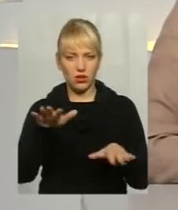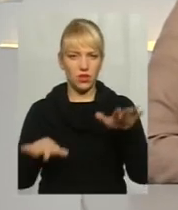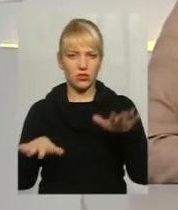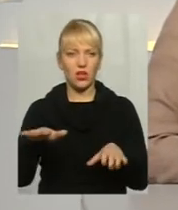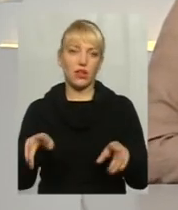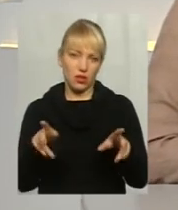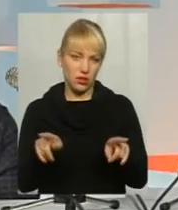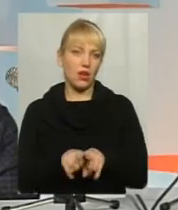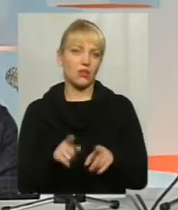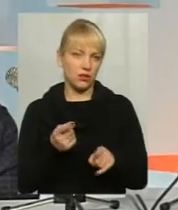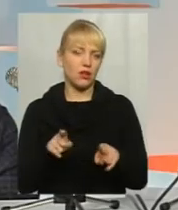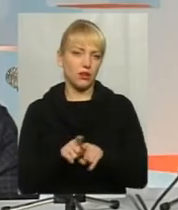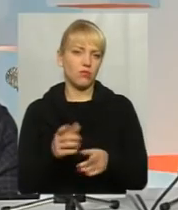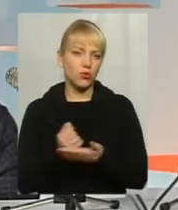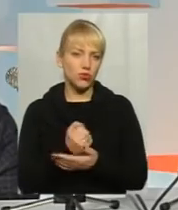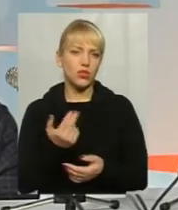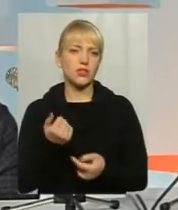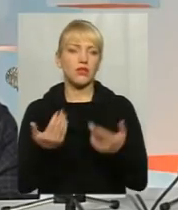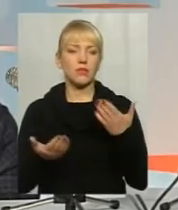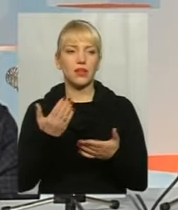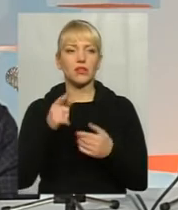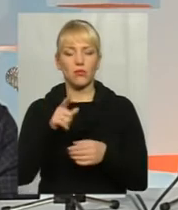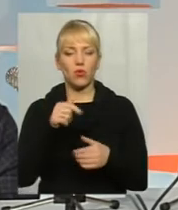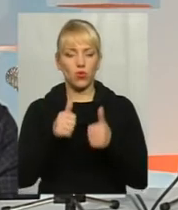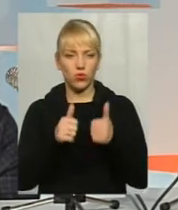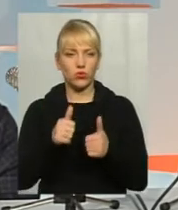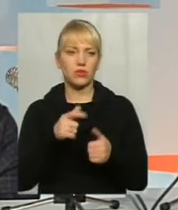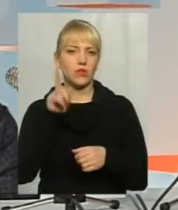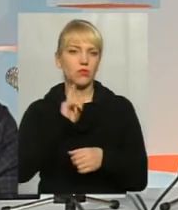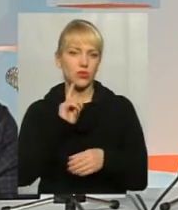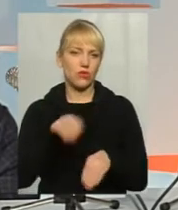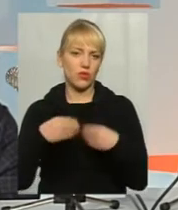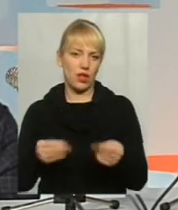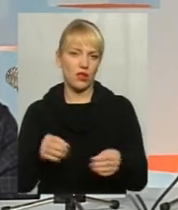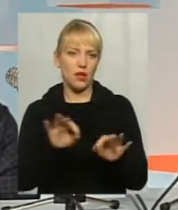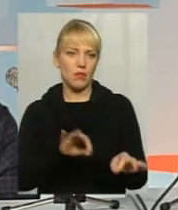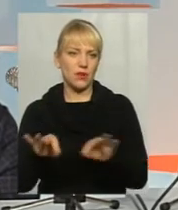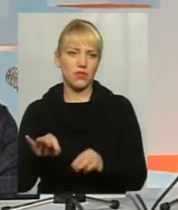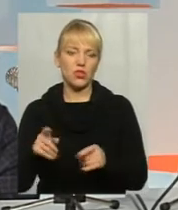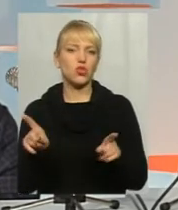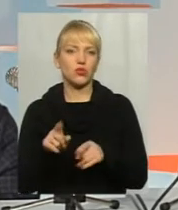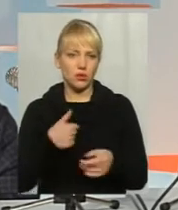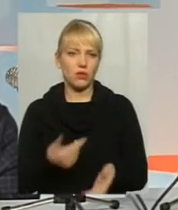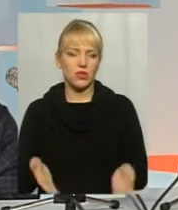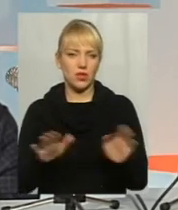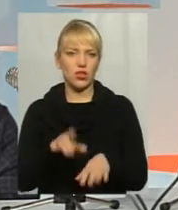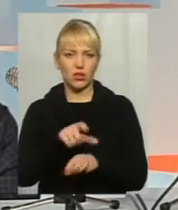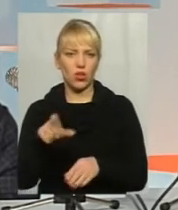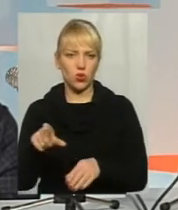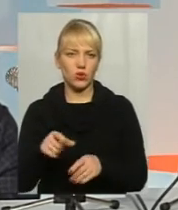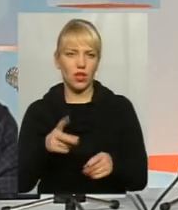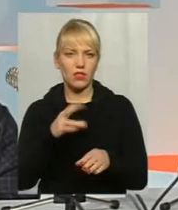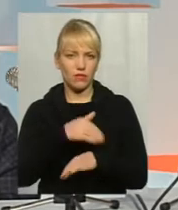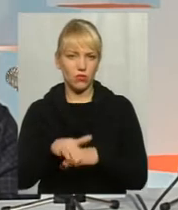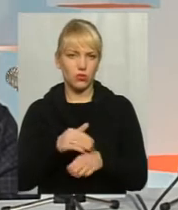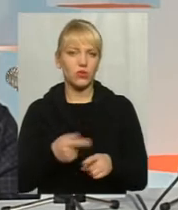тариф, да. Там, де не відбувся конкурс, ми призначили тимчасових перевізників. Нам ж не залишати голі маршрути. Там люди їздять,